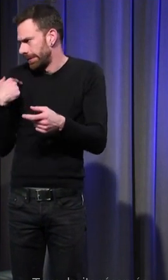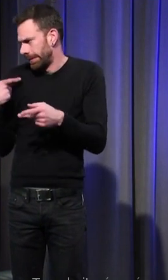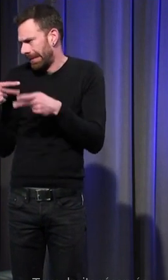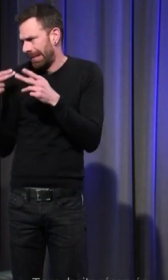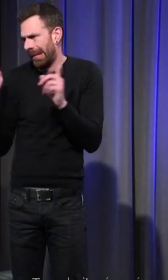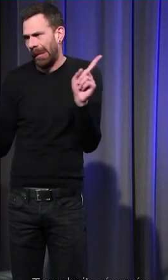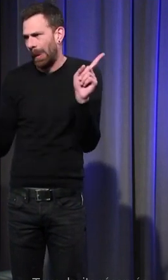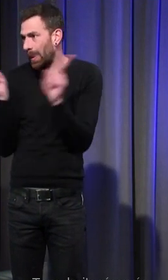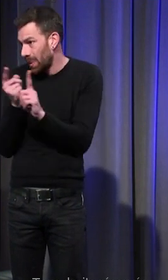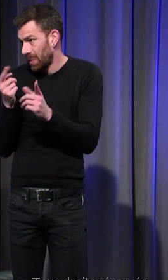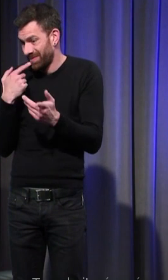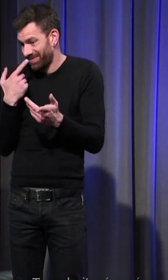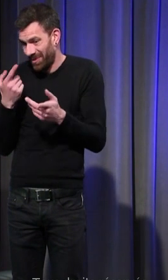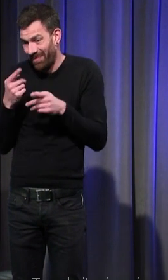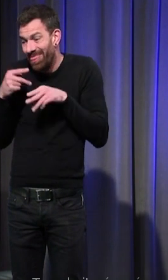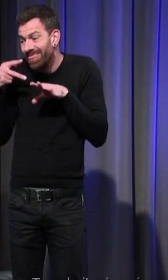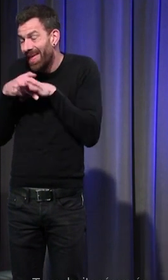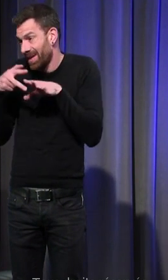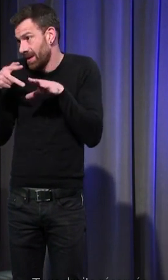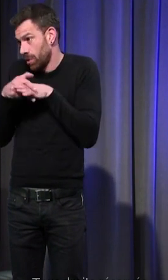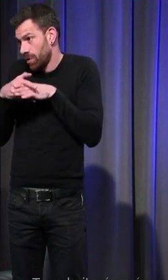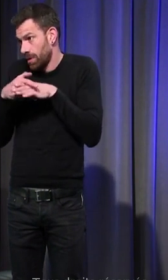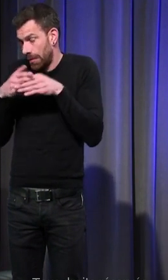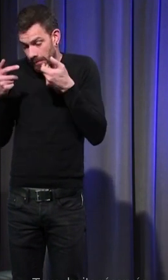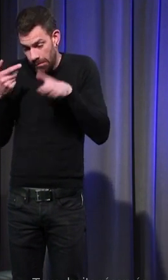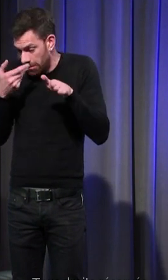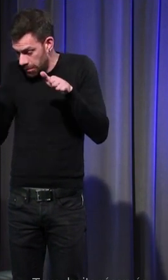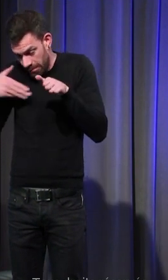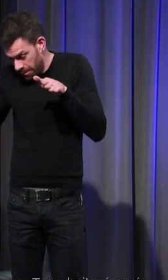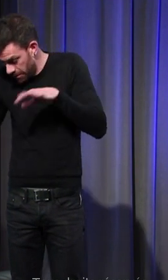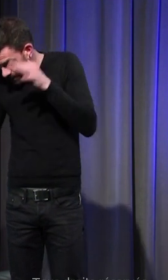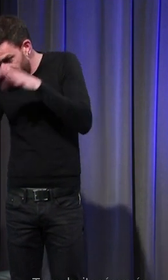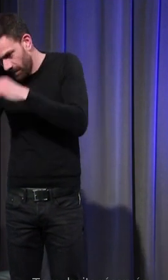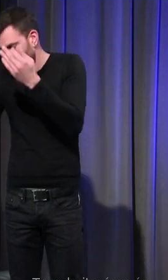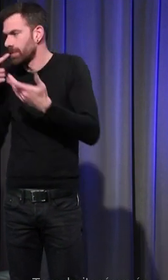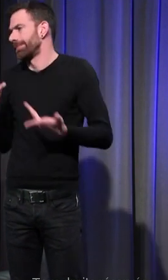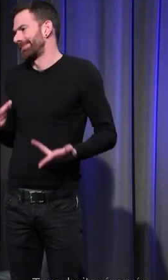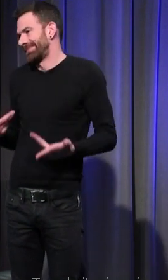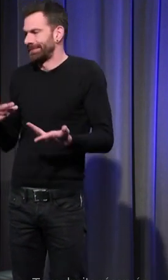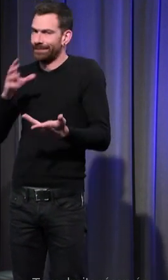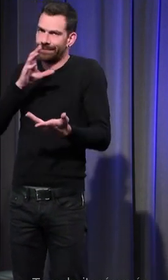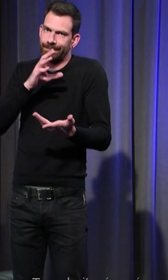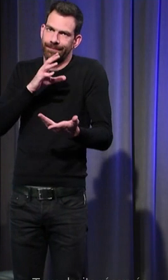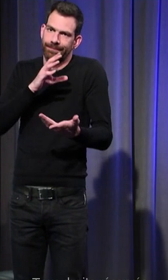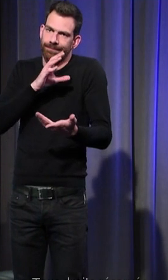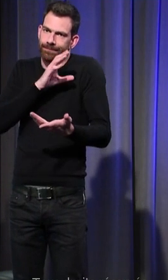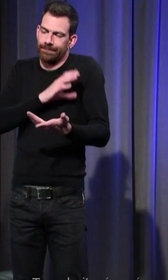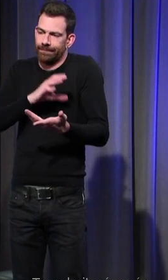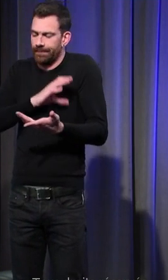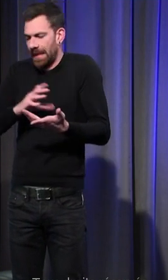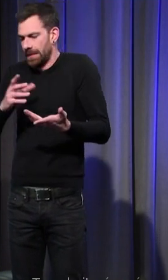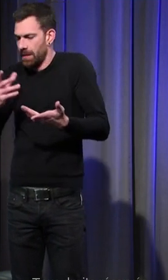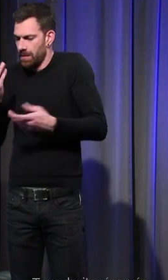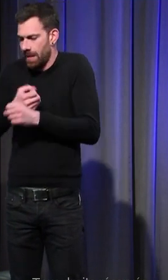donc on est dans les grands défrichements où c'est vrai pour l'instant on essaye de construire un certain nombre de